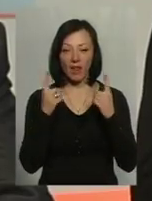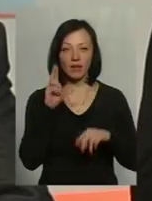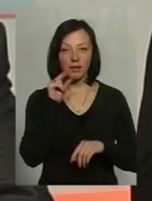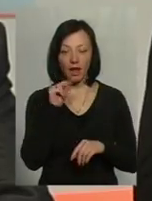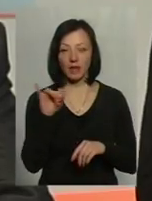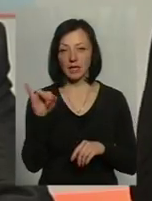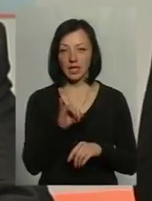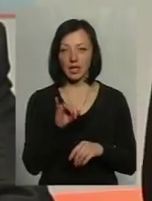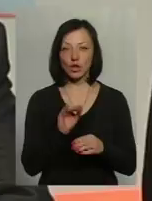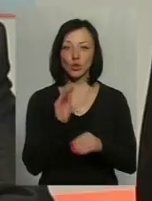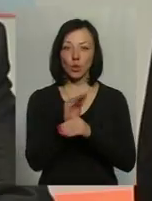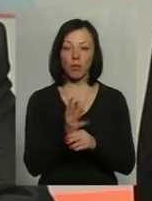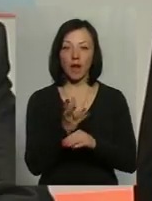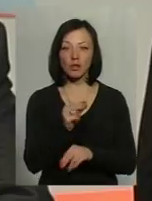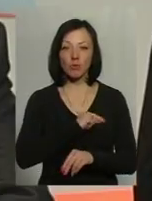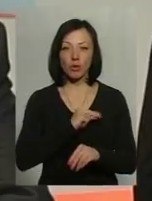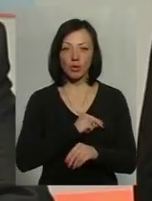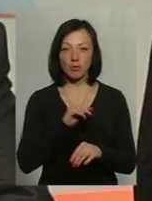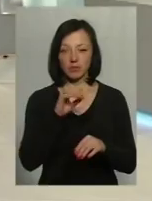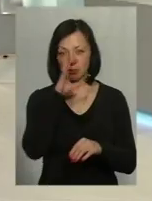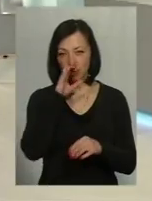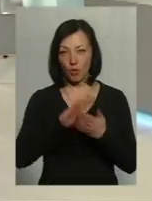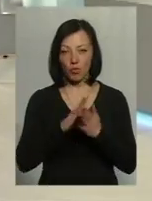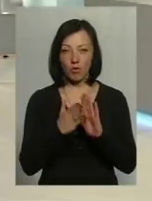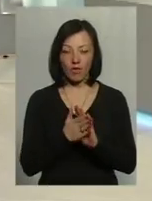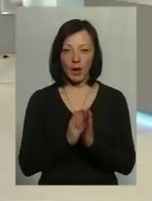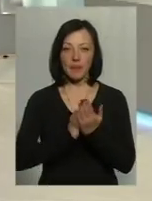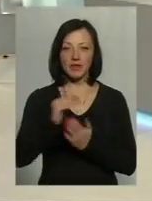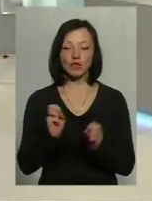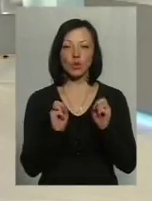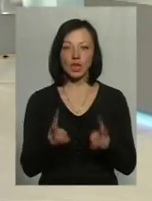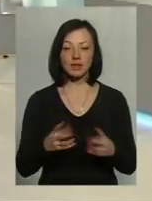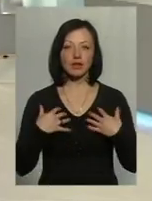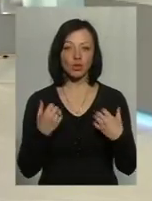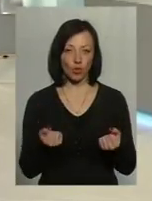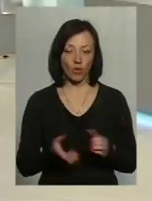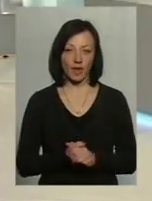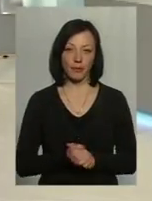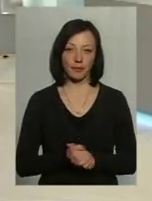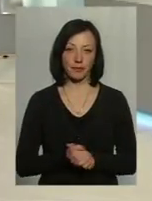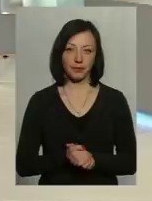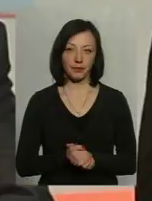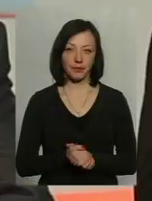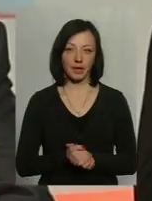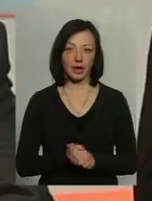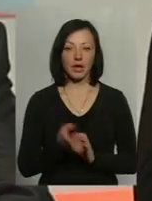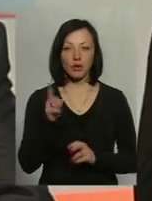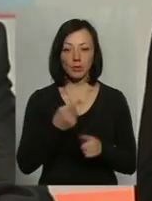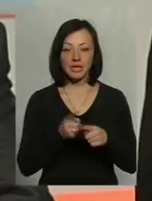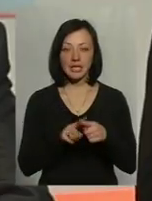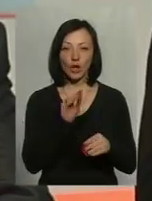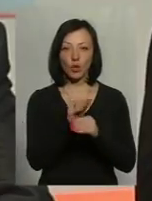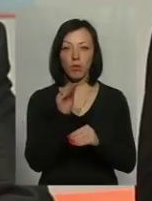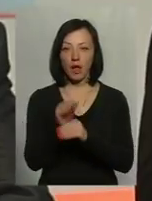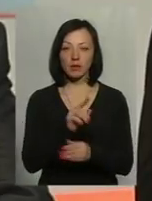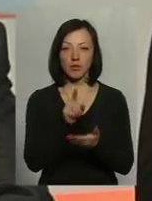і доплати за роботу в несприятливих умовах праці та підвищеного ризику для здоров'я. Тобто це ці доплати,